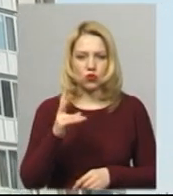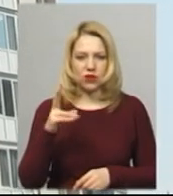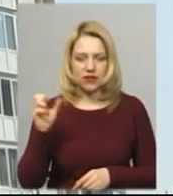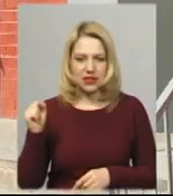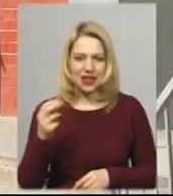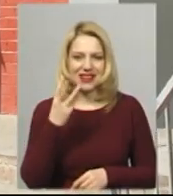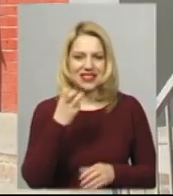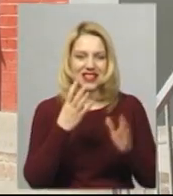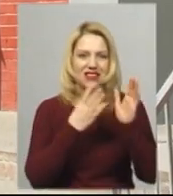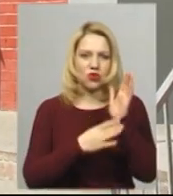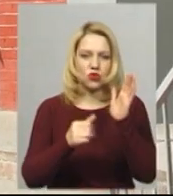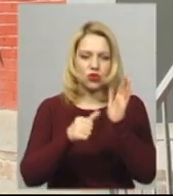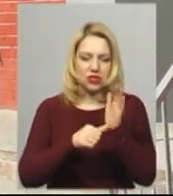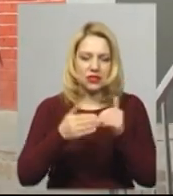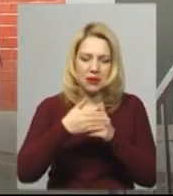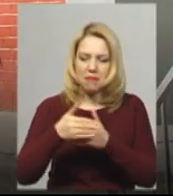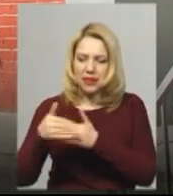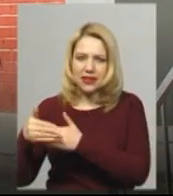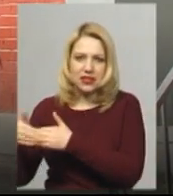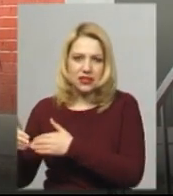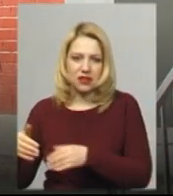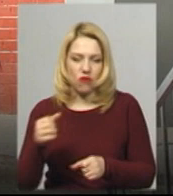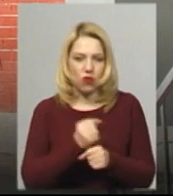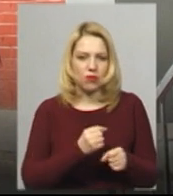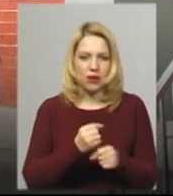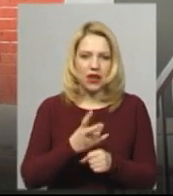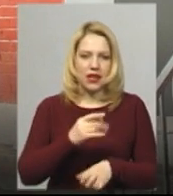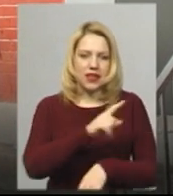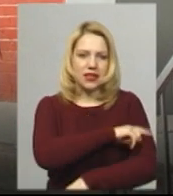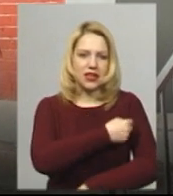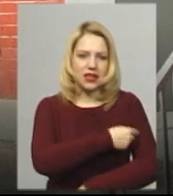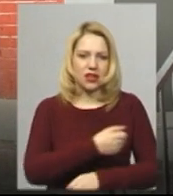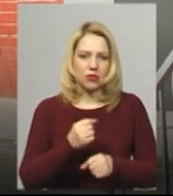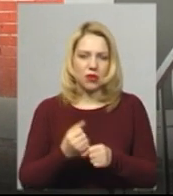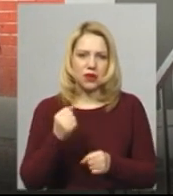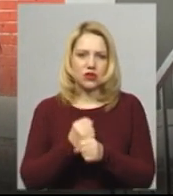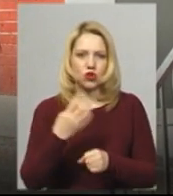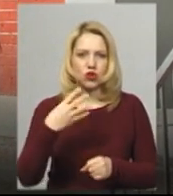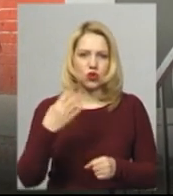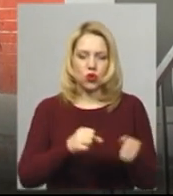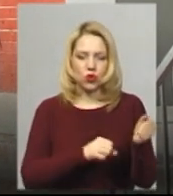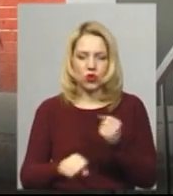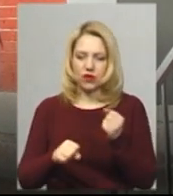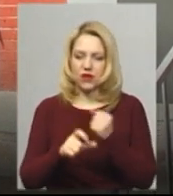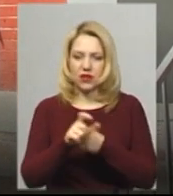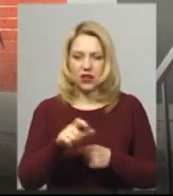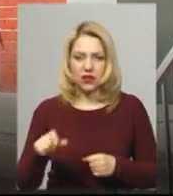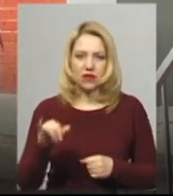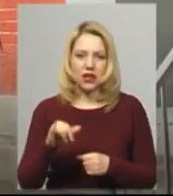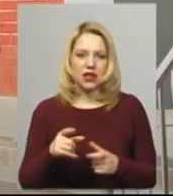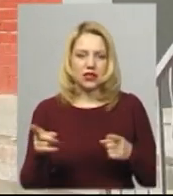'їздів, каже директор Вадим Дудар. Сьогодні на санітарній оброці в мене працює 40 двірників. І при необхідності